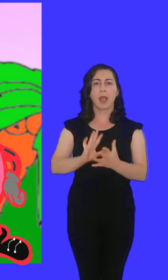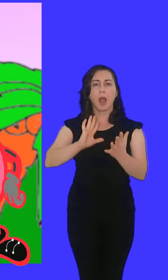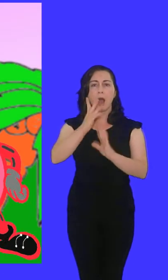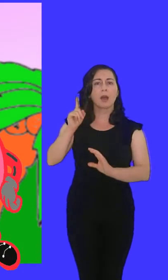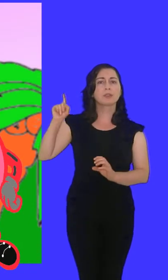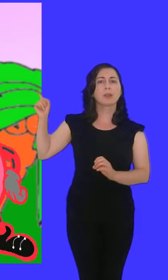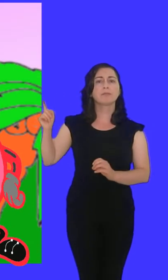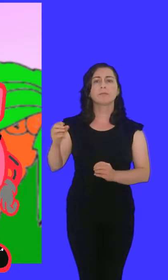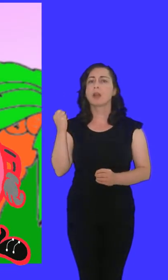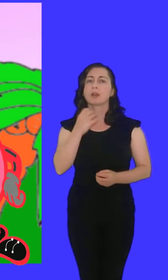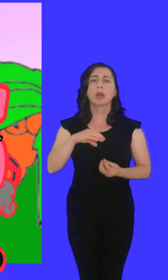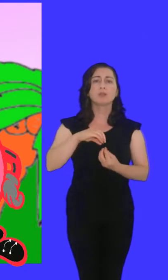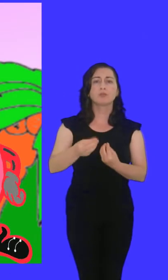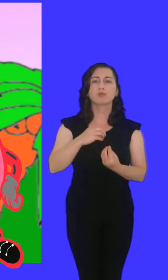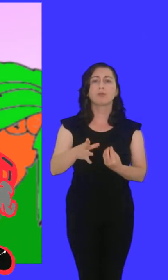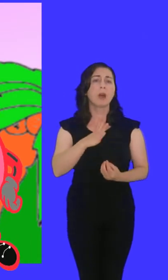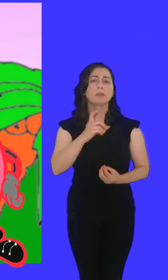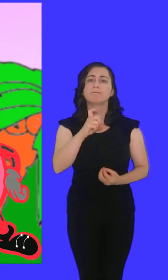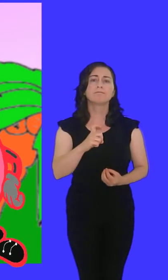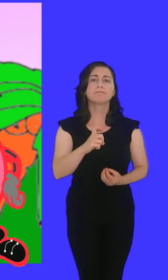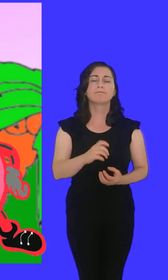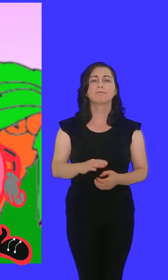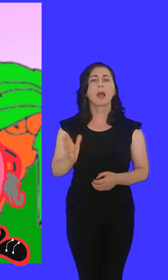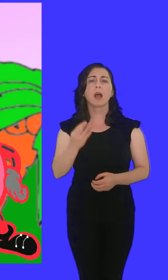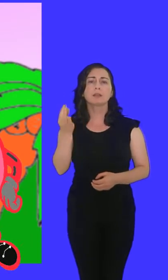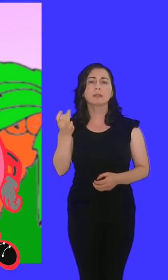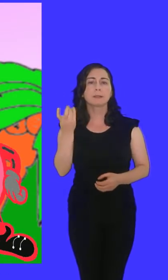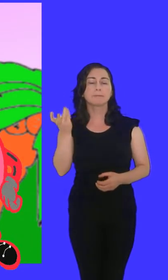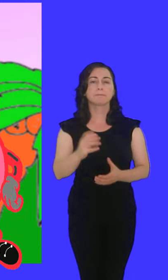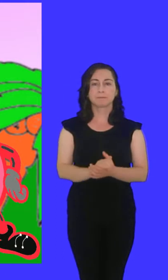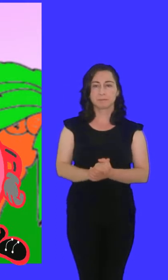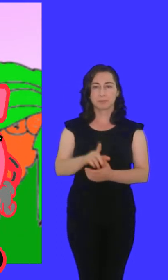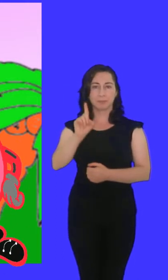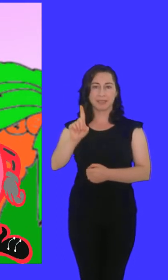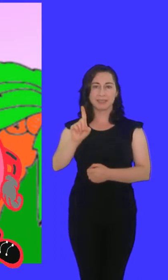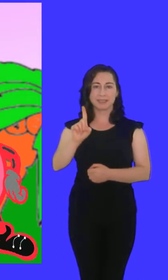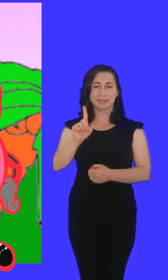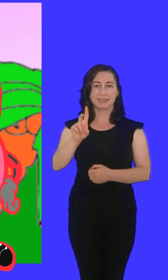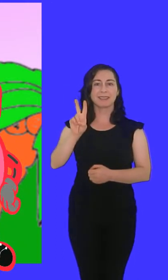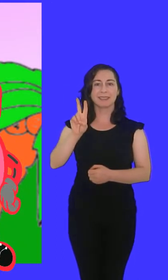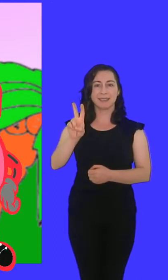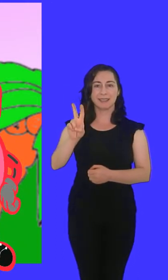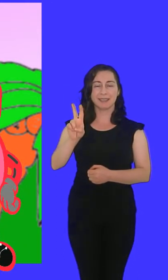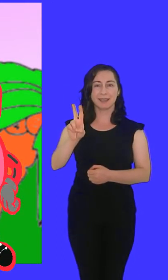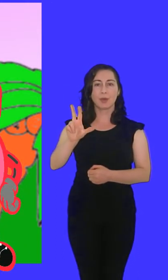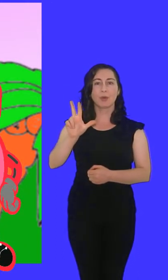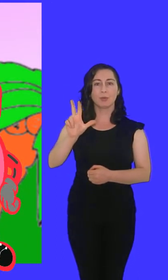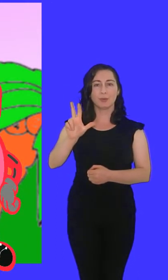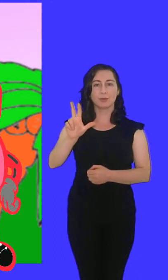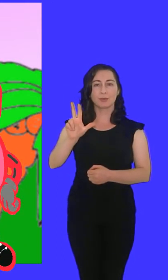Ağaçta kaç muz var? Haydi sayalım. 1, 2,